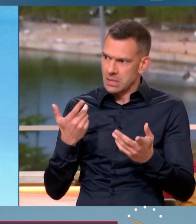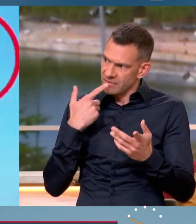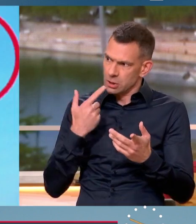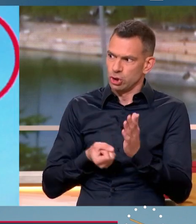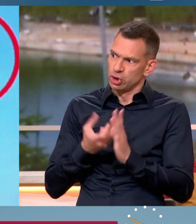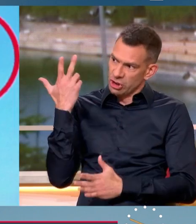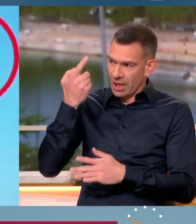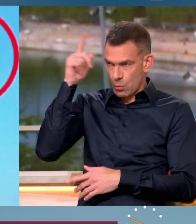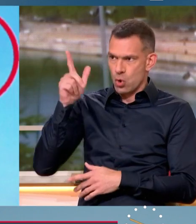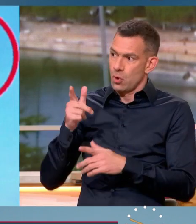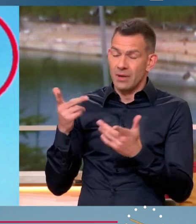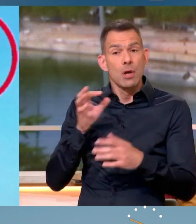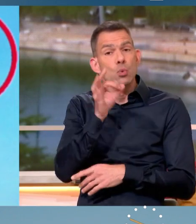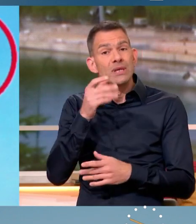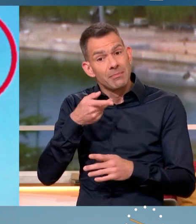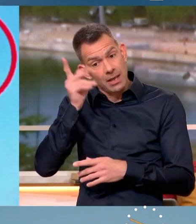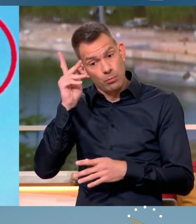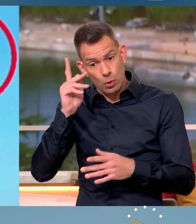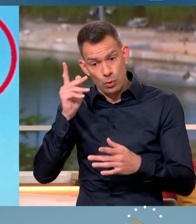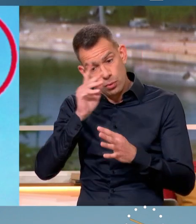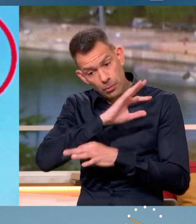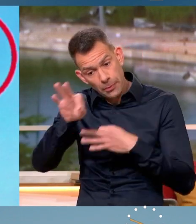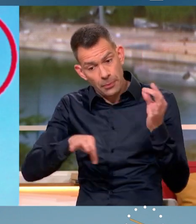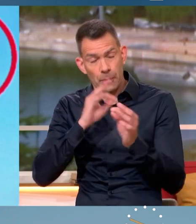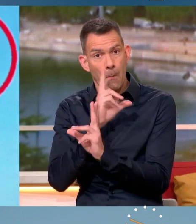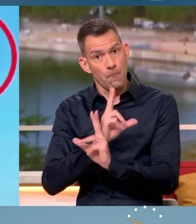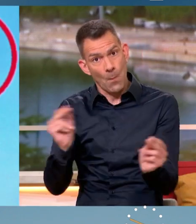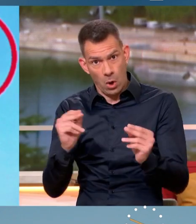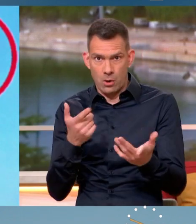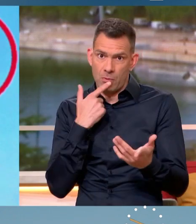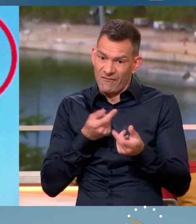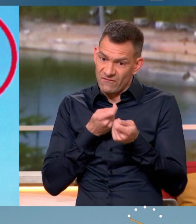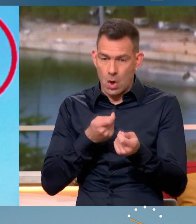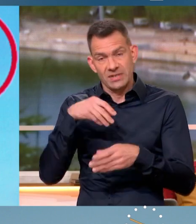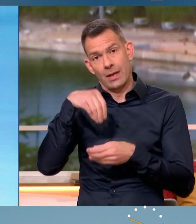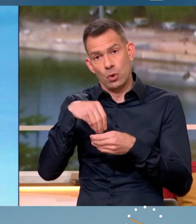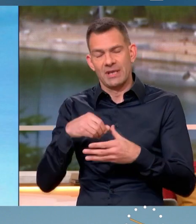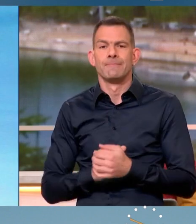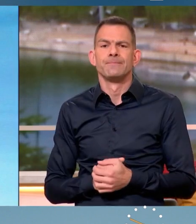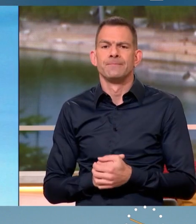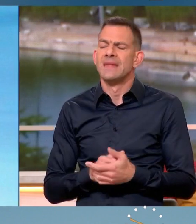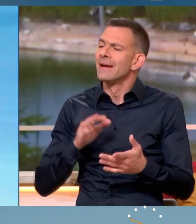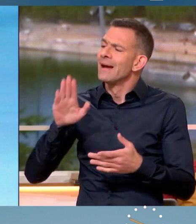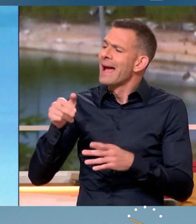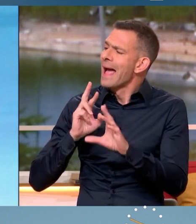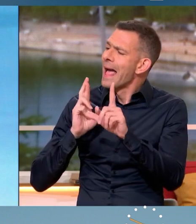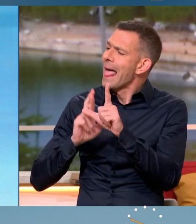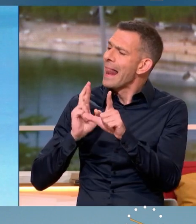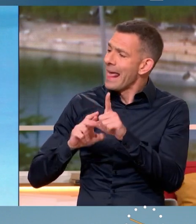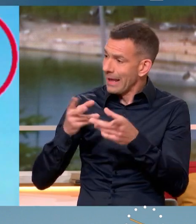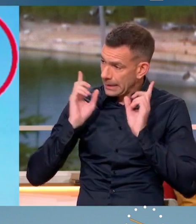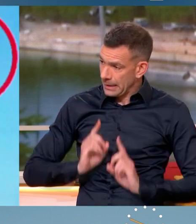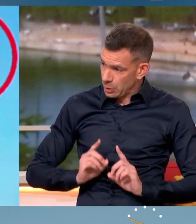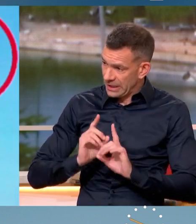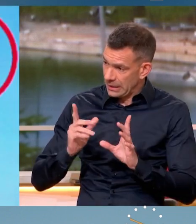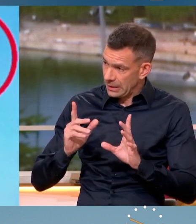coûte cher, mais c'est plus vertueux. Et ça initie un cercle vertueux qui impose des économies par ailleurs. Combien les LR vont-ils sauver de députés, Eric Ciotti ? En